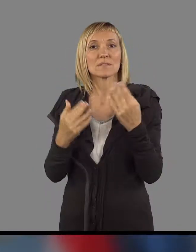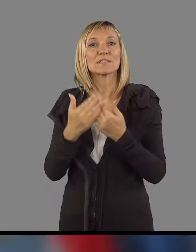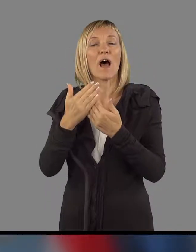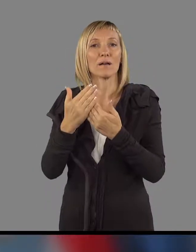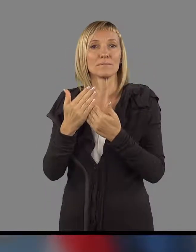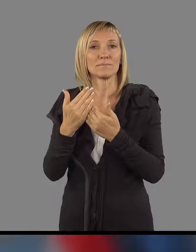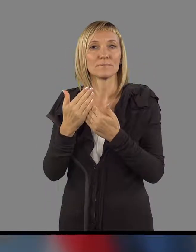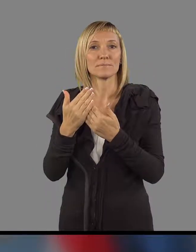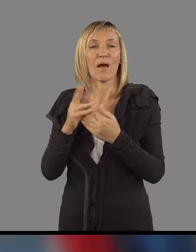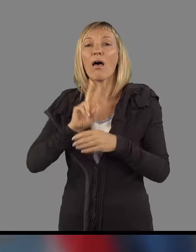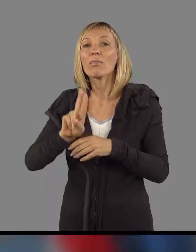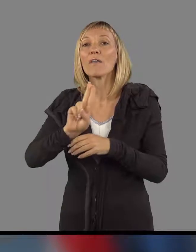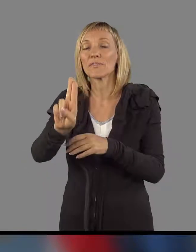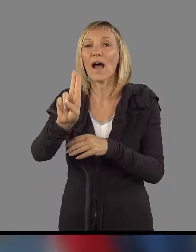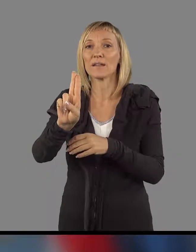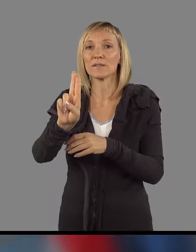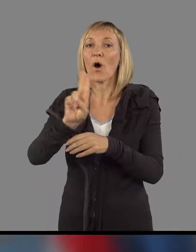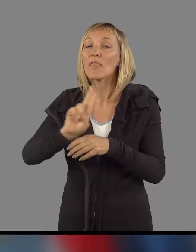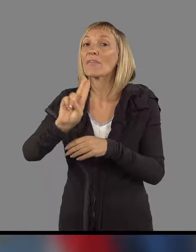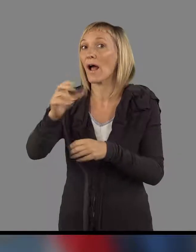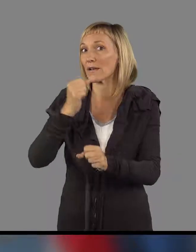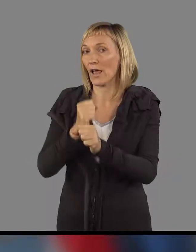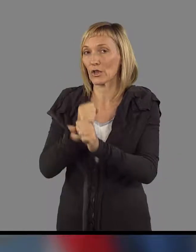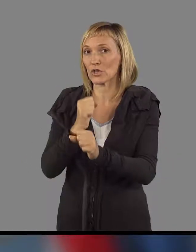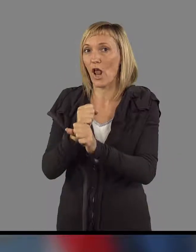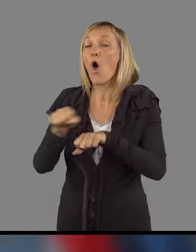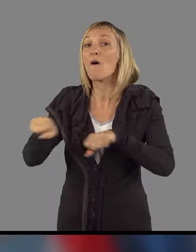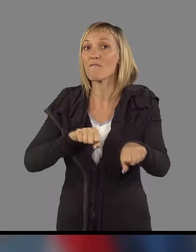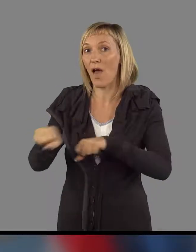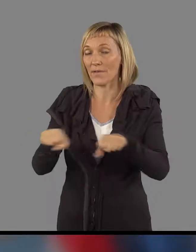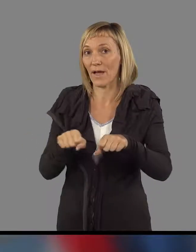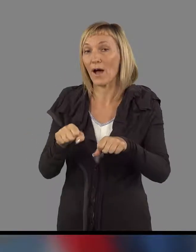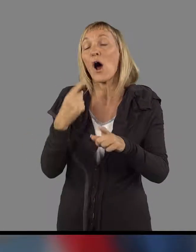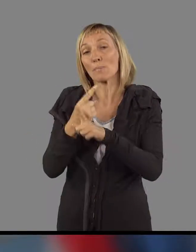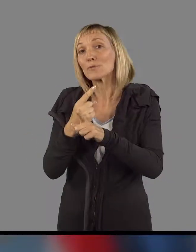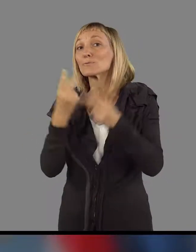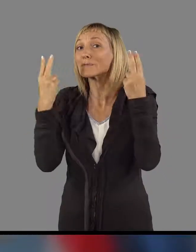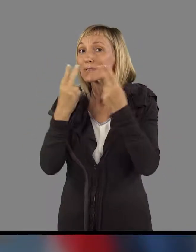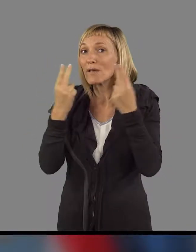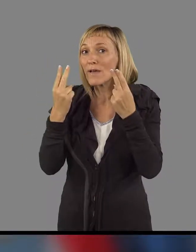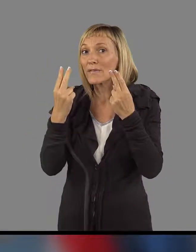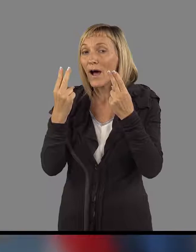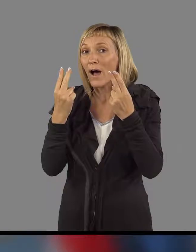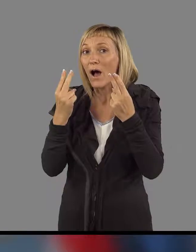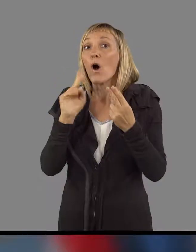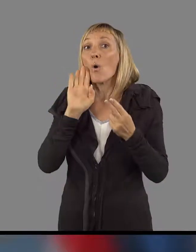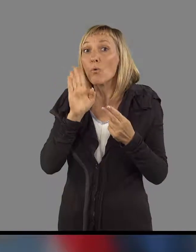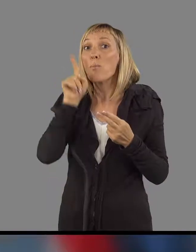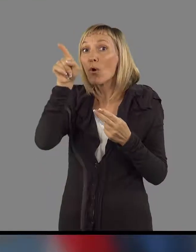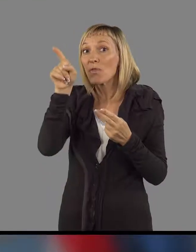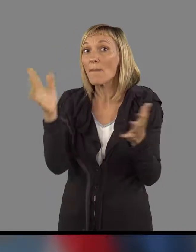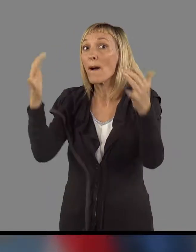nadaljno delo vlade in seveda, ko bo v